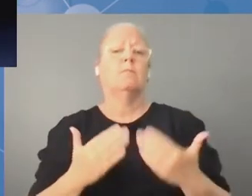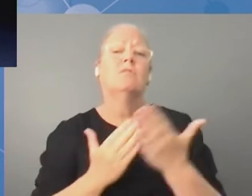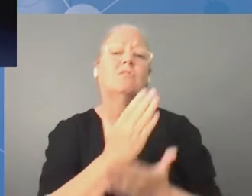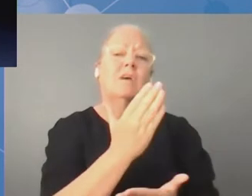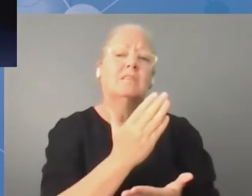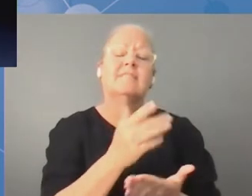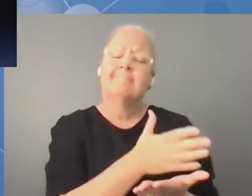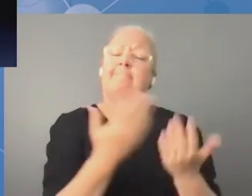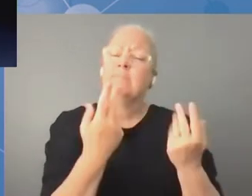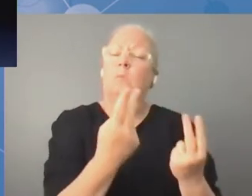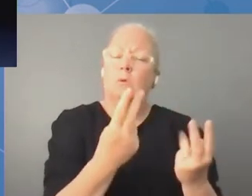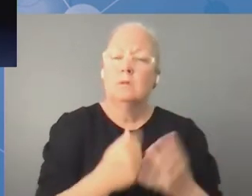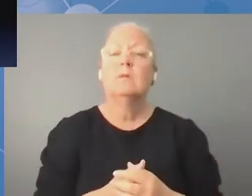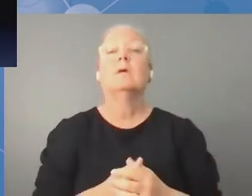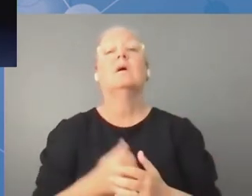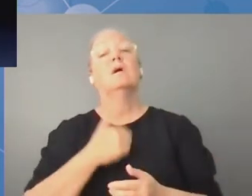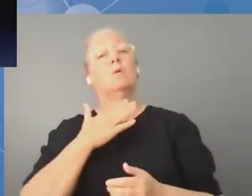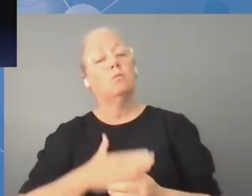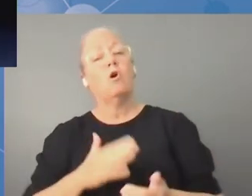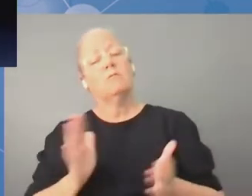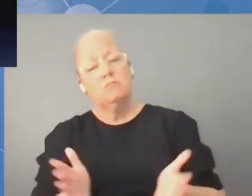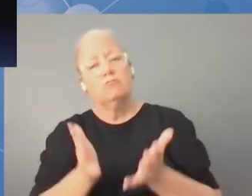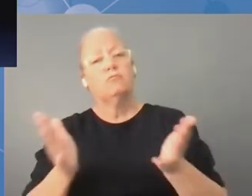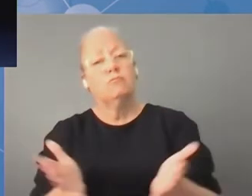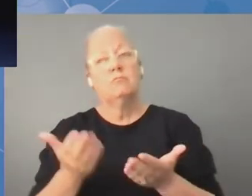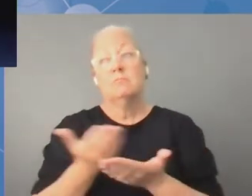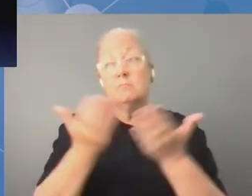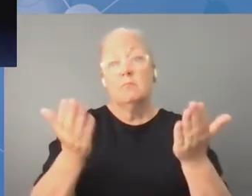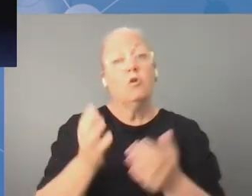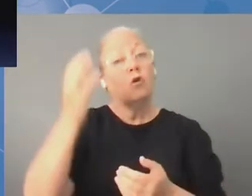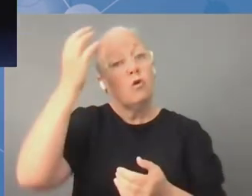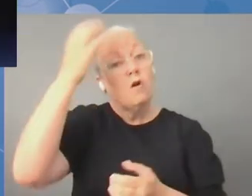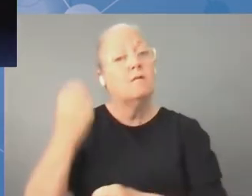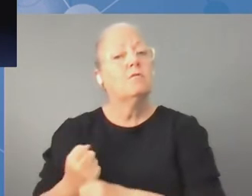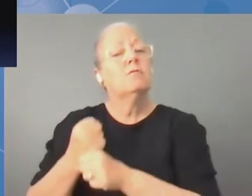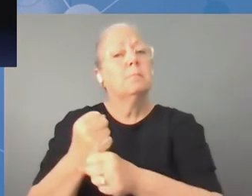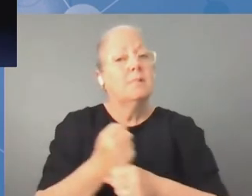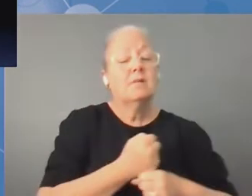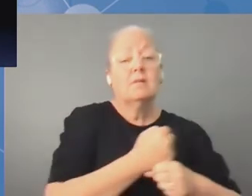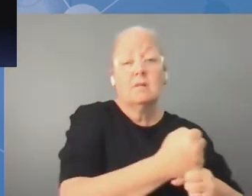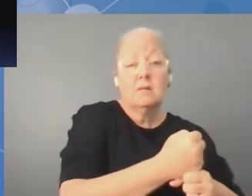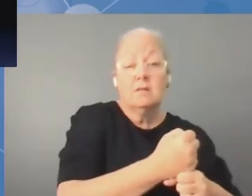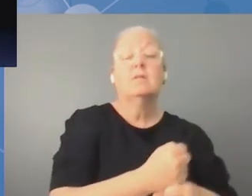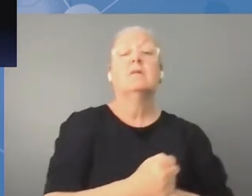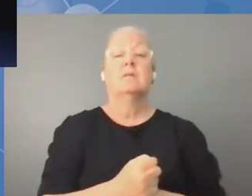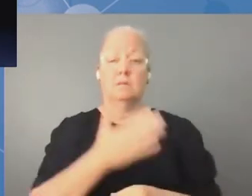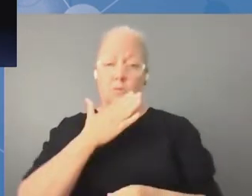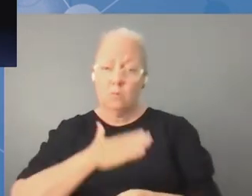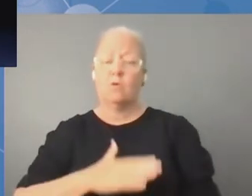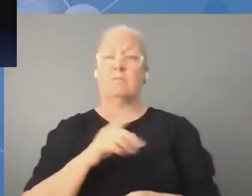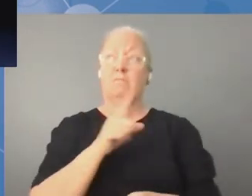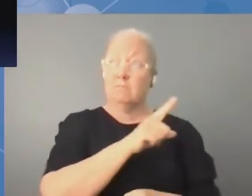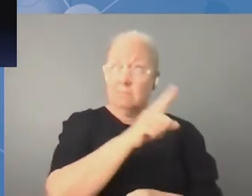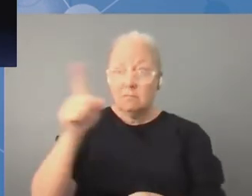aby wolność i prawa były przestrzegane w internecie. Tak, aby internet stał się faktycznym